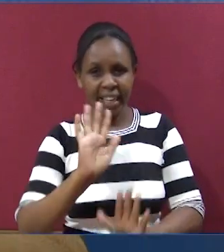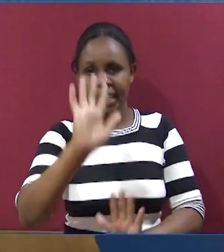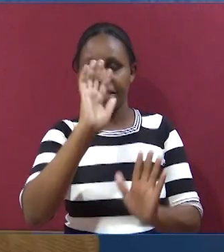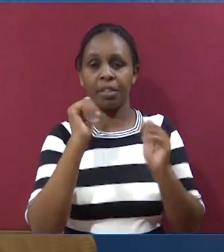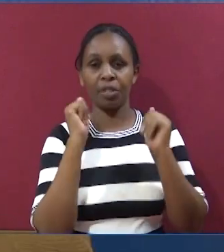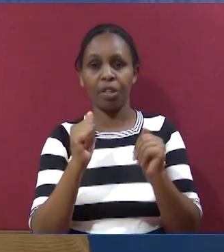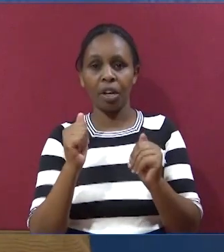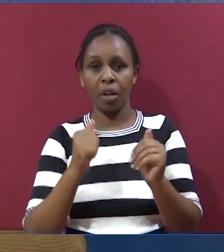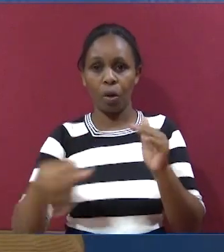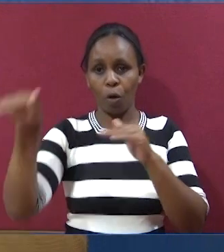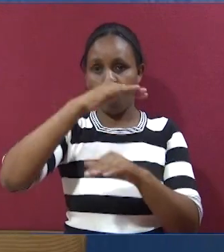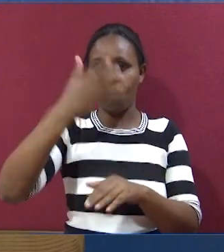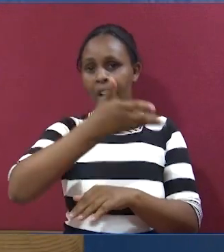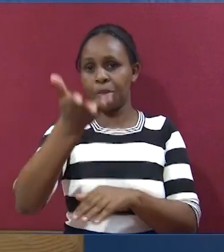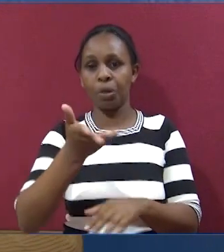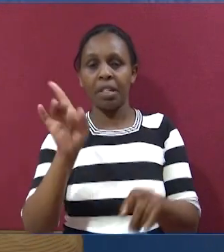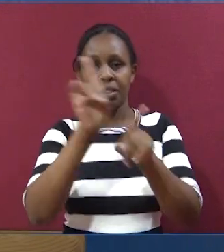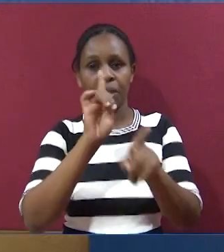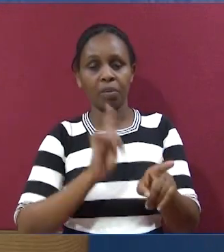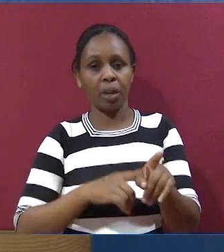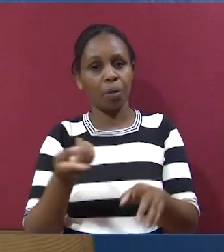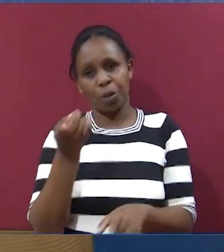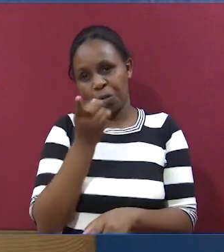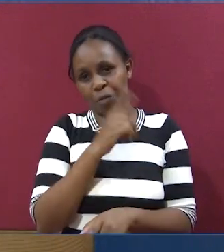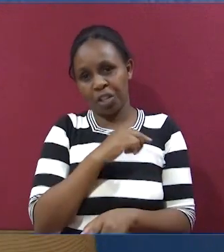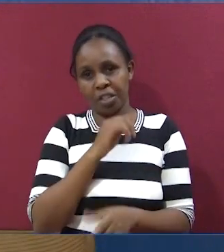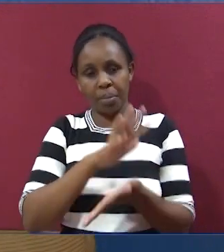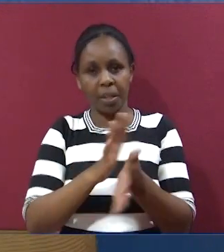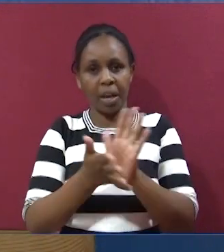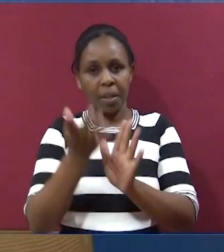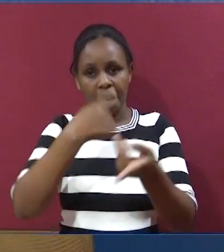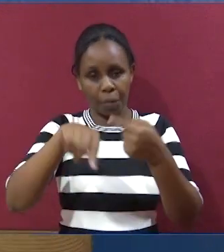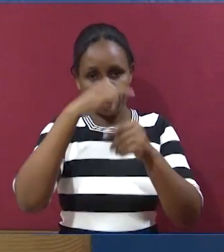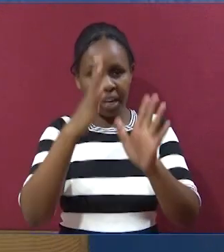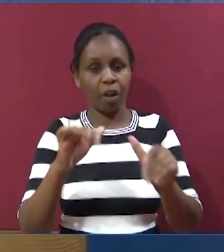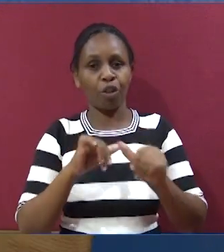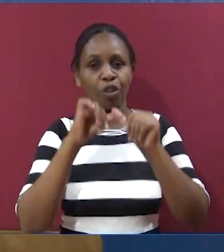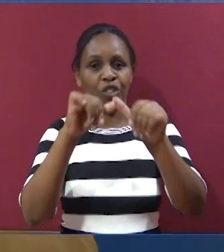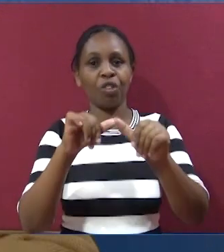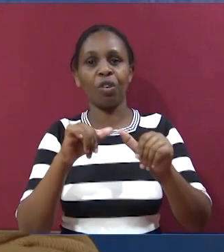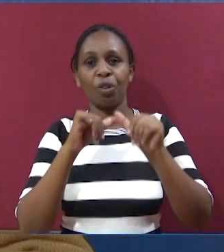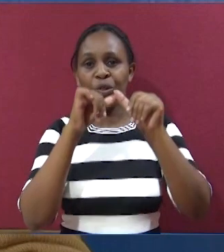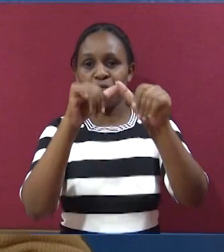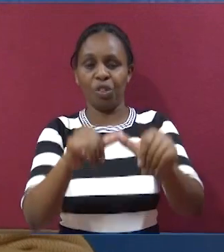kuonyesha na ata mguvu zake njuhu yako. Na utaweza kumalizia ukiwa mshindi.